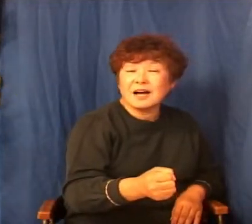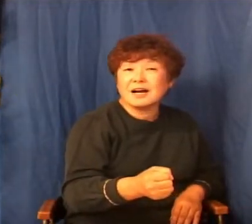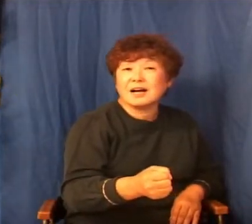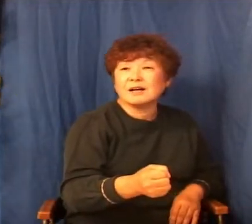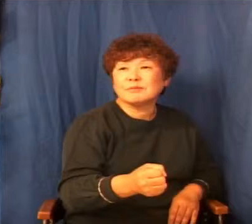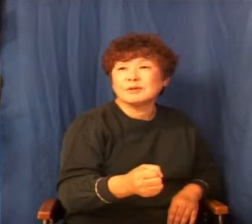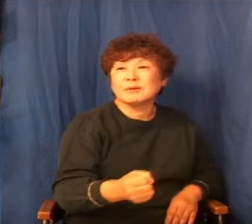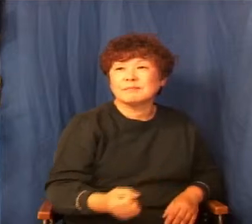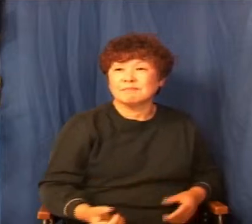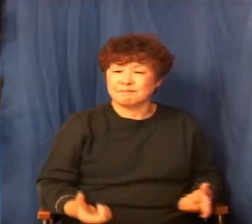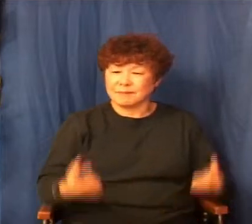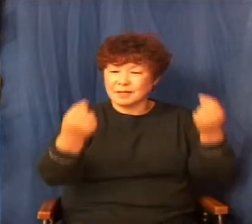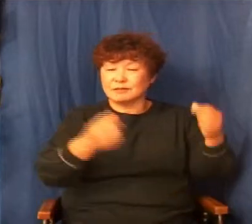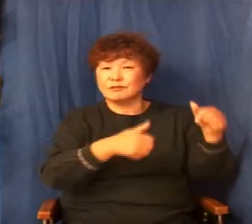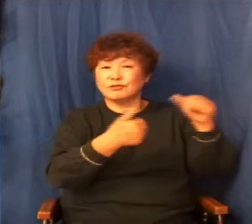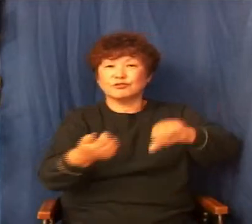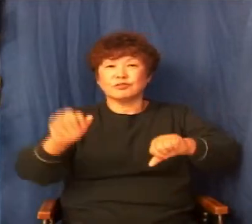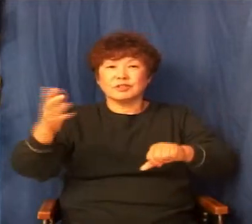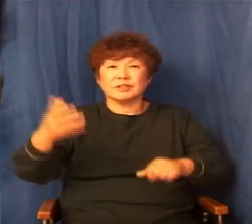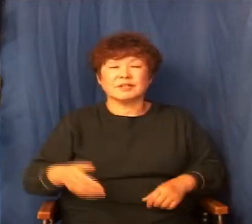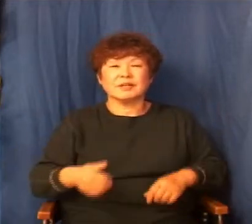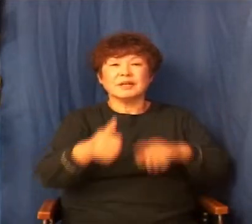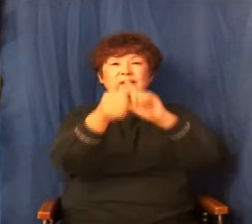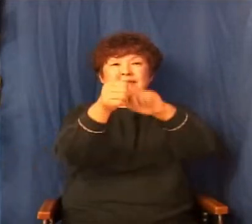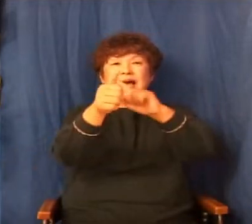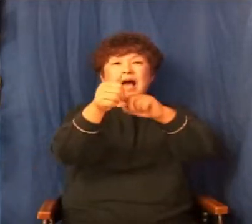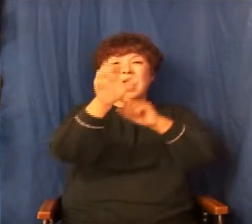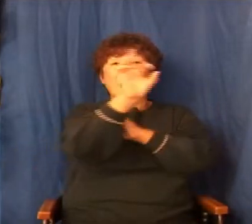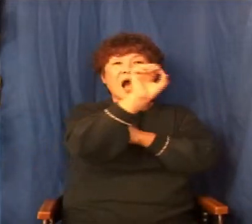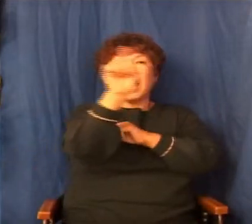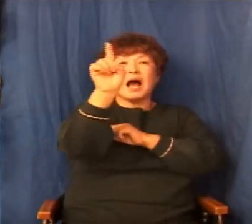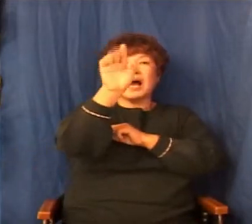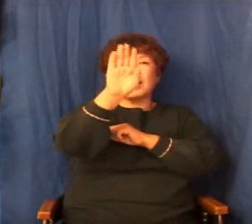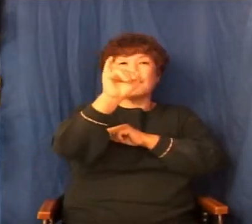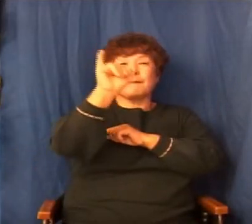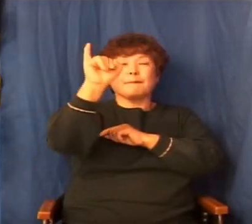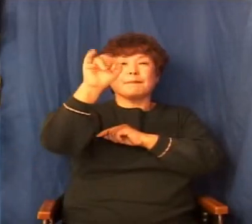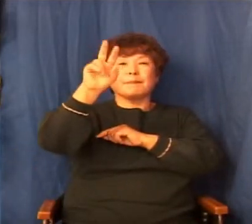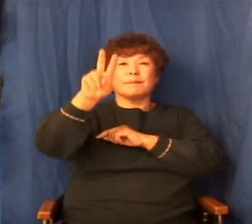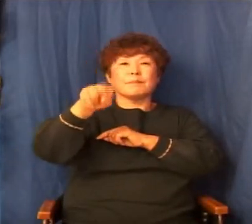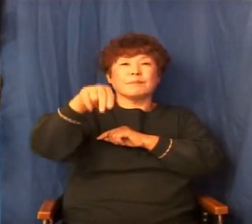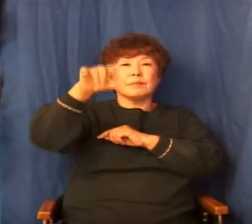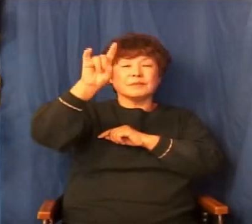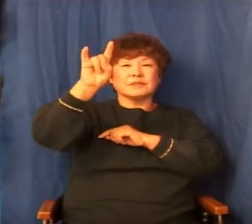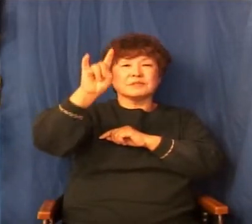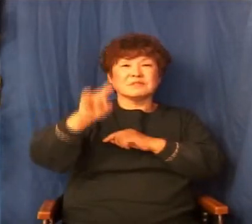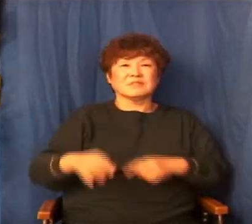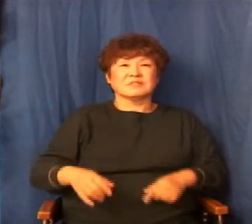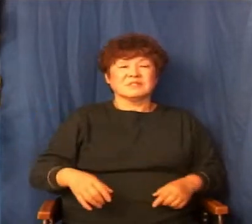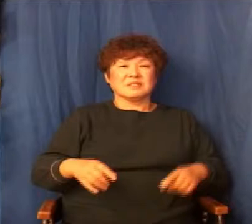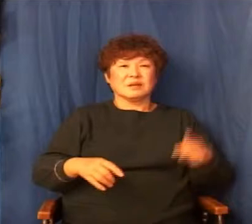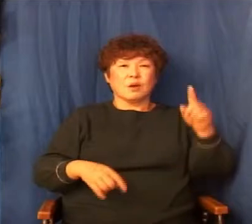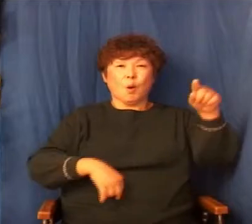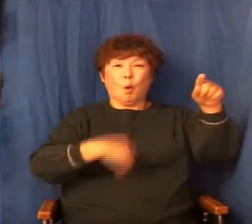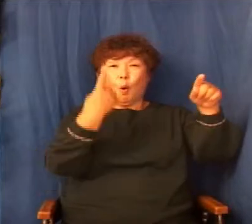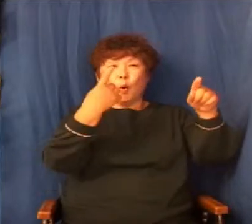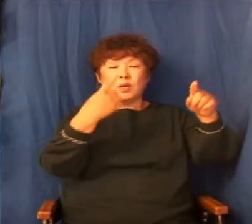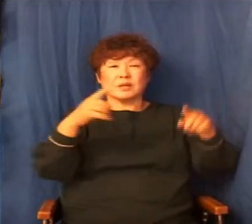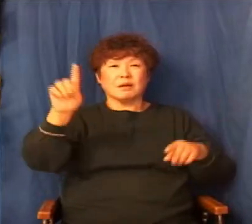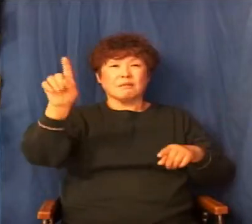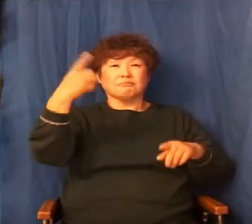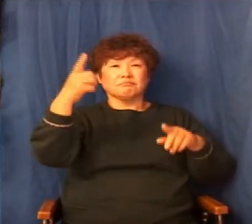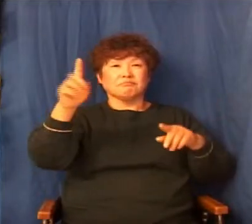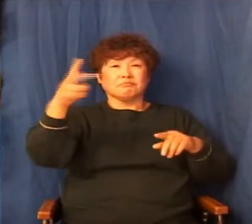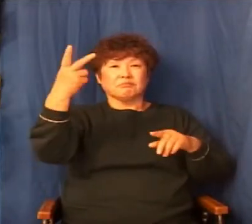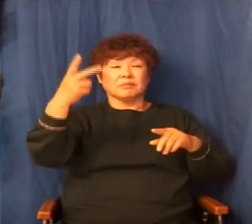금방 죽습니다. 이 아비세가 엄청 용장이거든요. 그러니까 이게 혼자 몇백 명을 상대하는 그런 용장인데